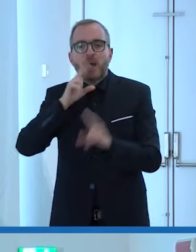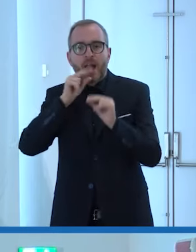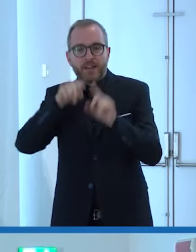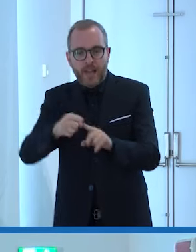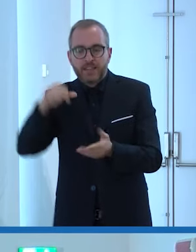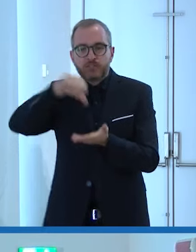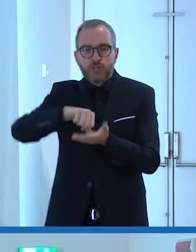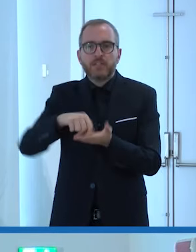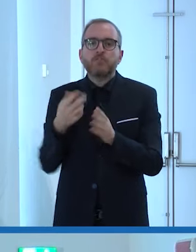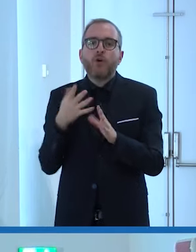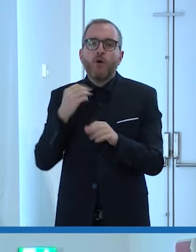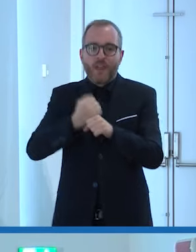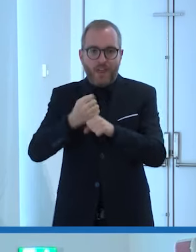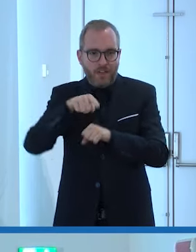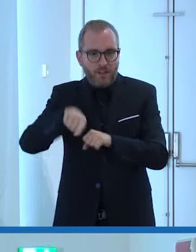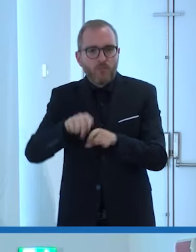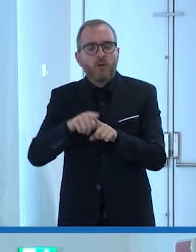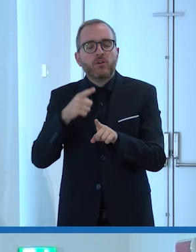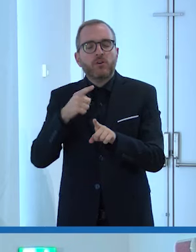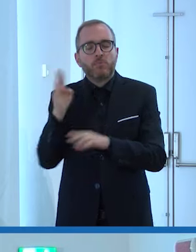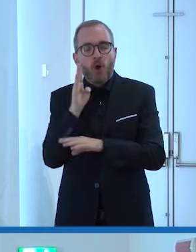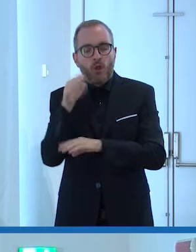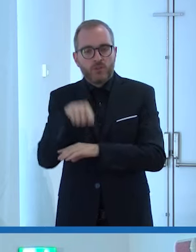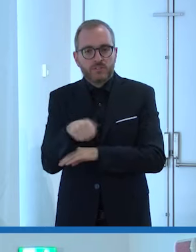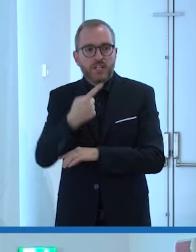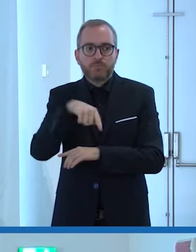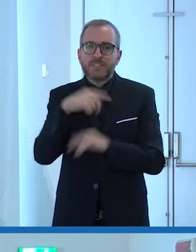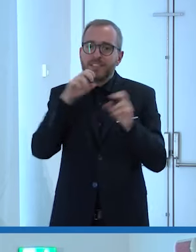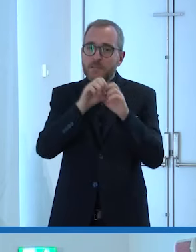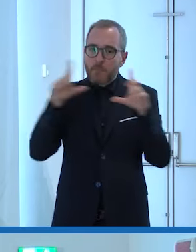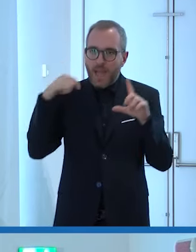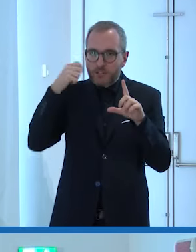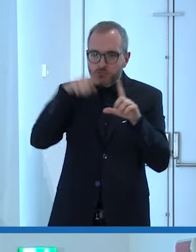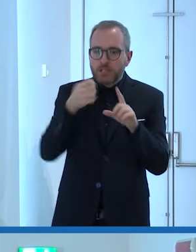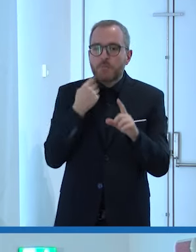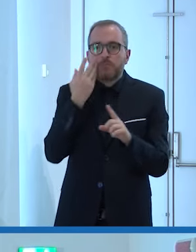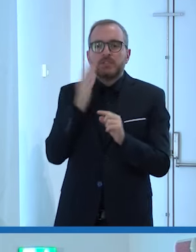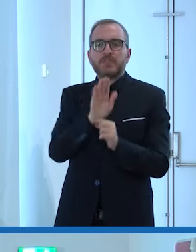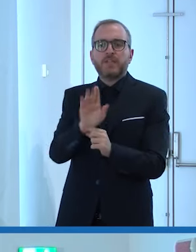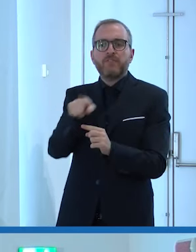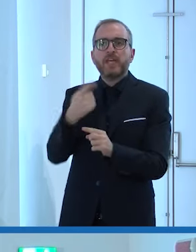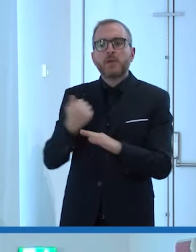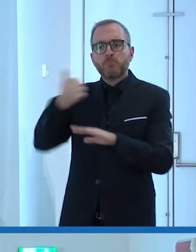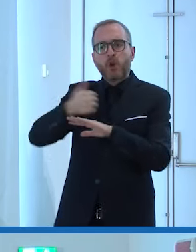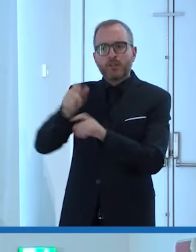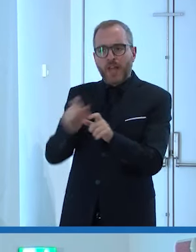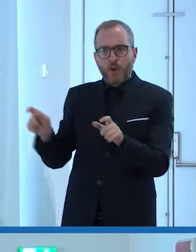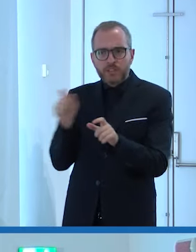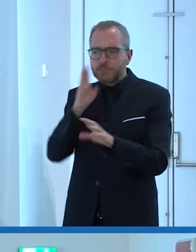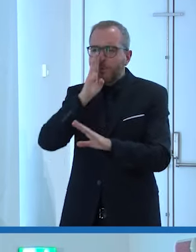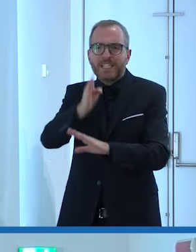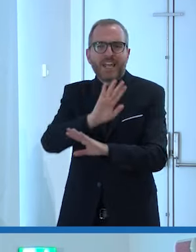Bologna le immagini restituiscono le emozioni dei protagonisti in modo diretto sono emozioni che